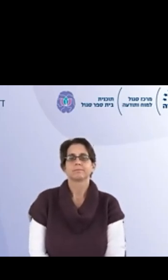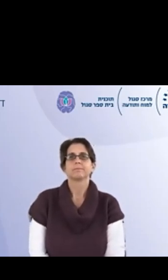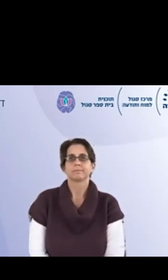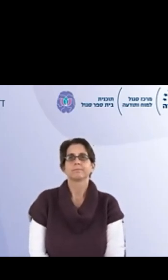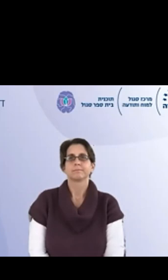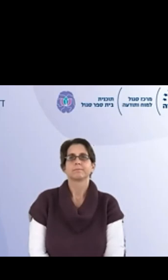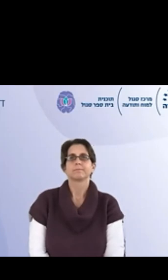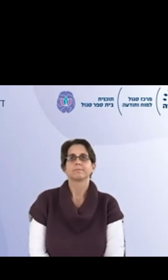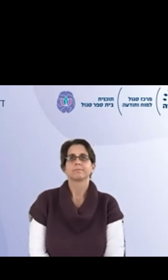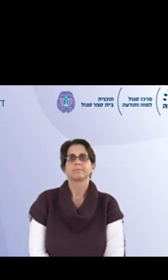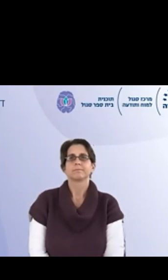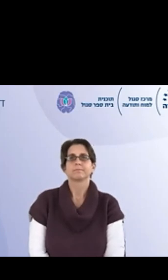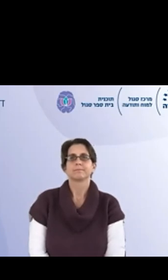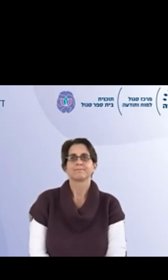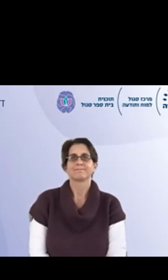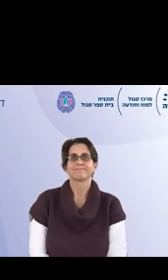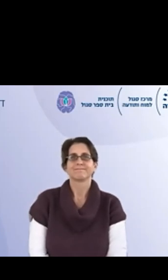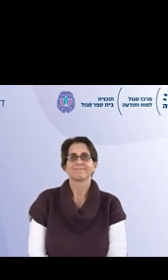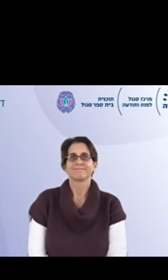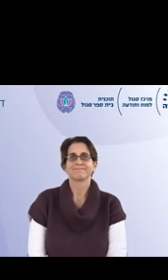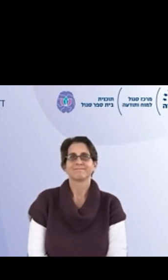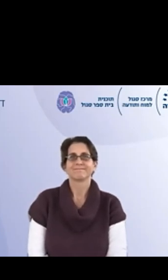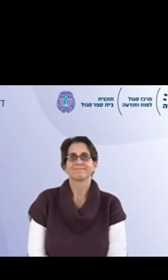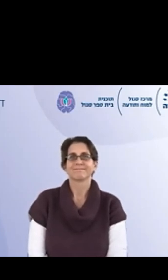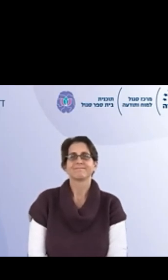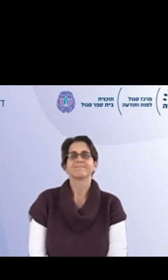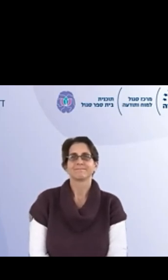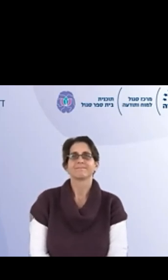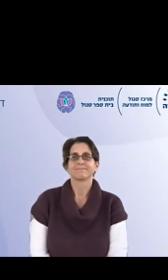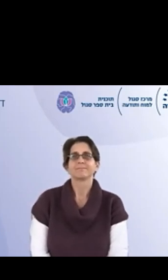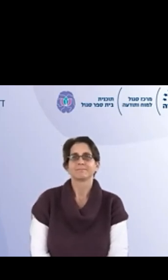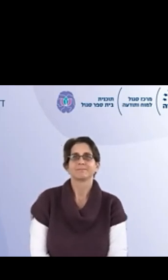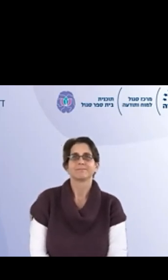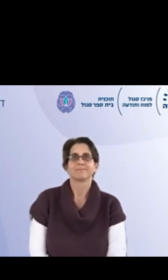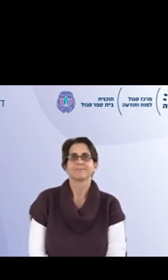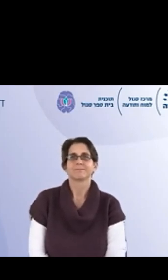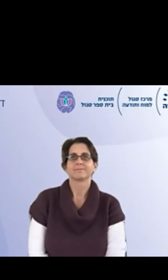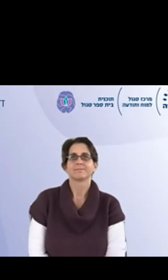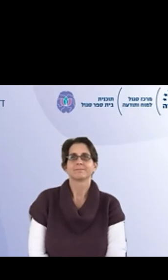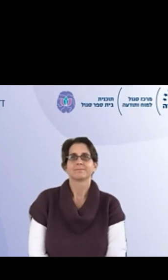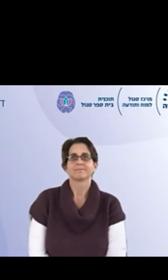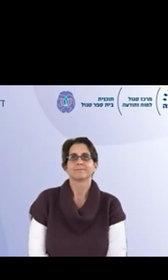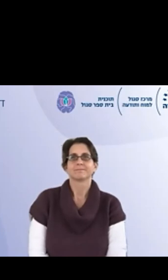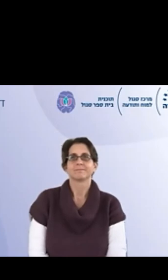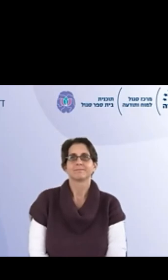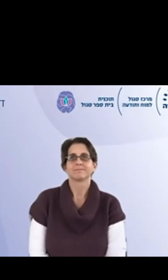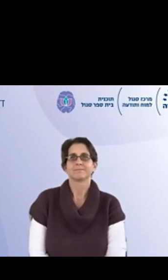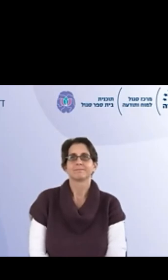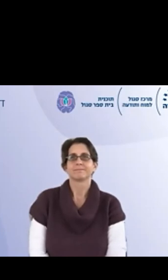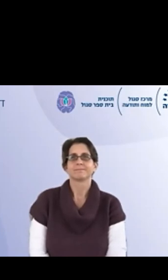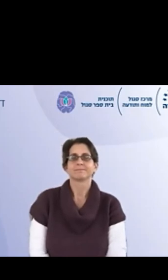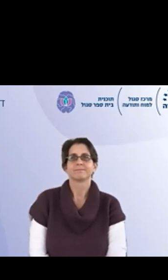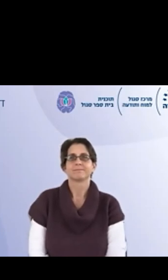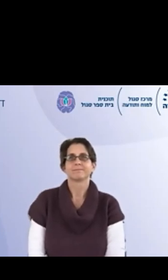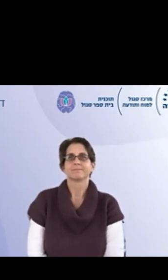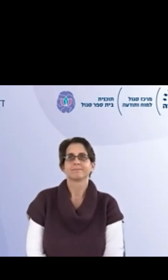שותפים, זה ריגש את הילדים, זה ריגש את המורה, זה לימד את המורה, דברים על הילדים, זה לימד את הילדים, דברים על ילדים אחרים,